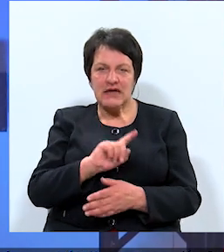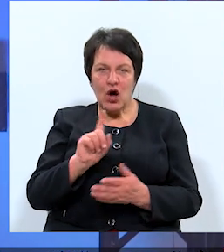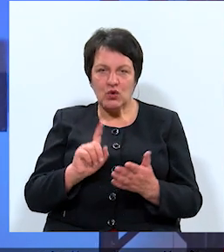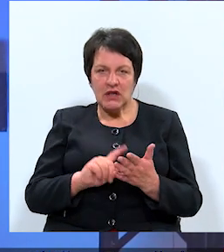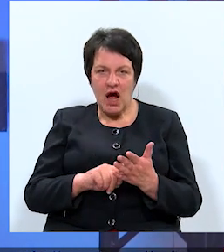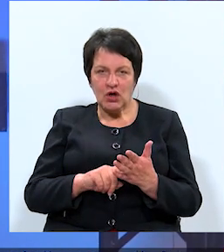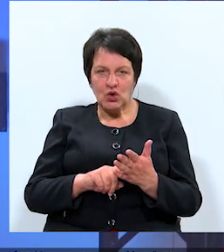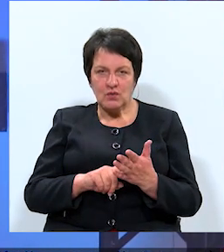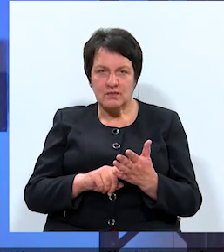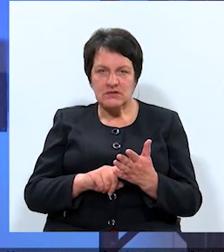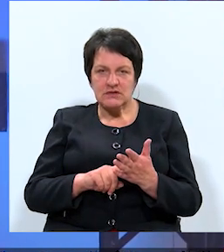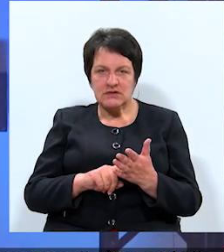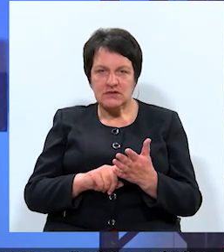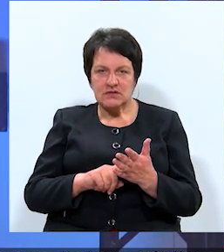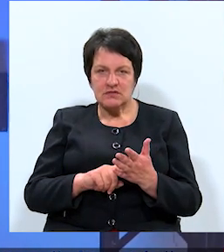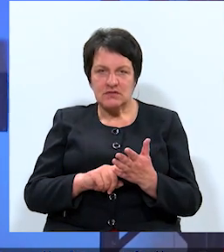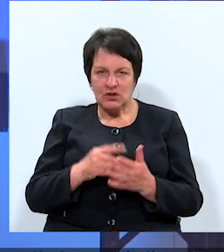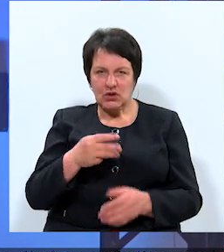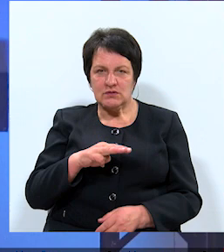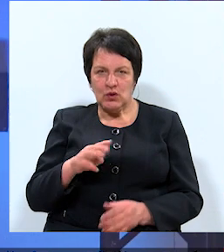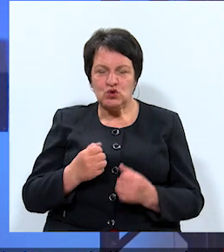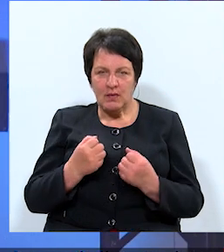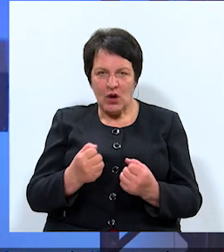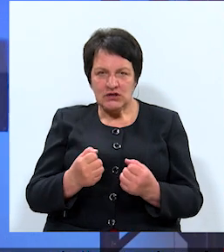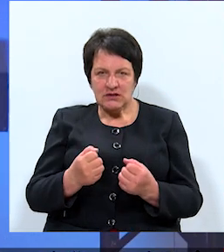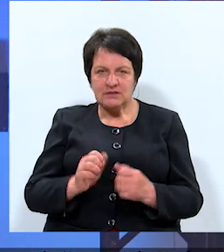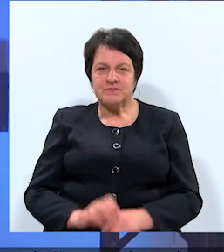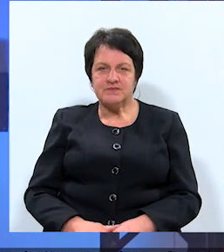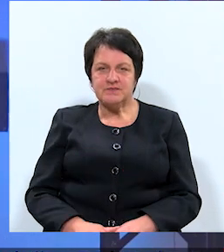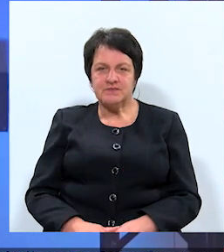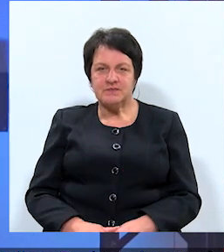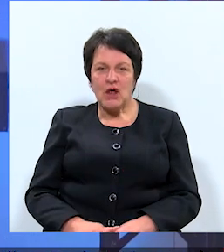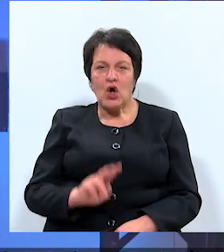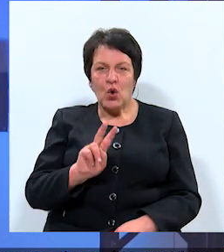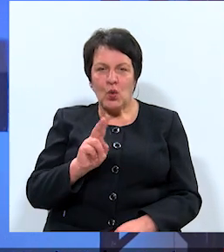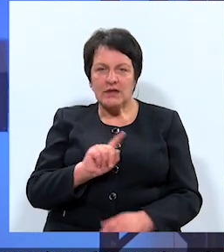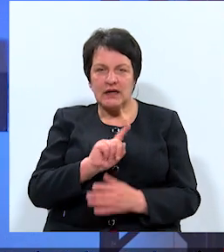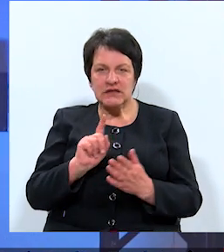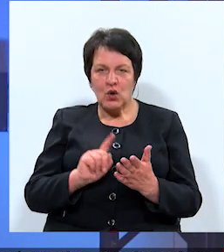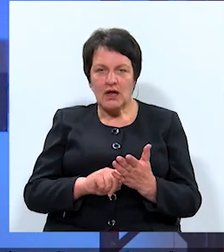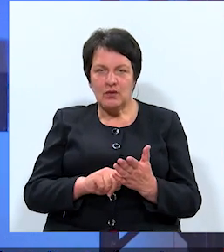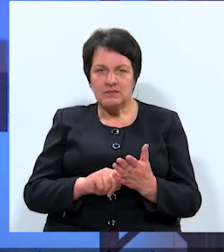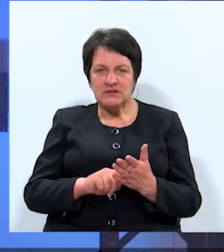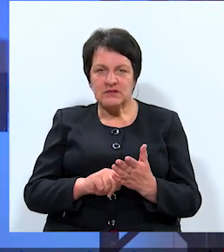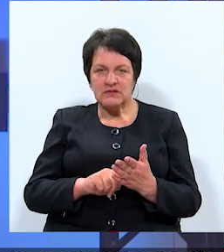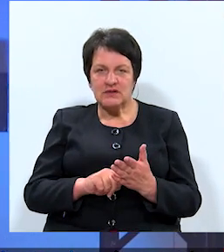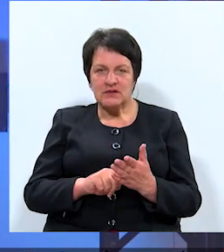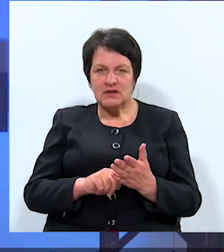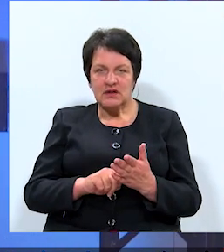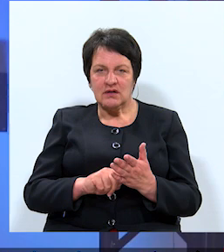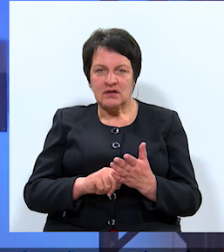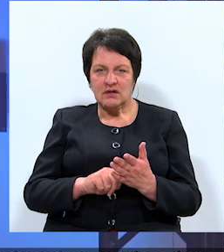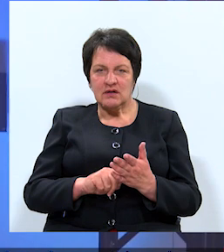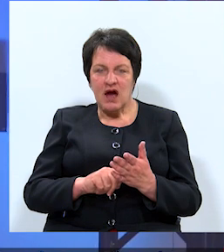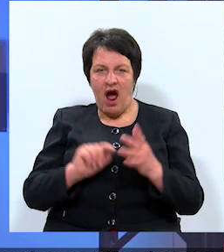– A. 20 minūšu braucītas. Tālāk. Otrais jautājums –